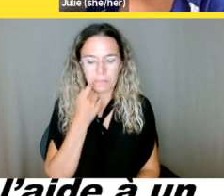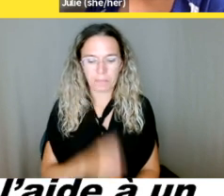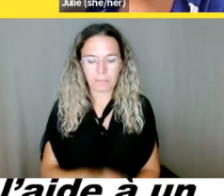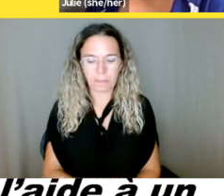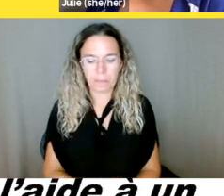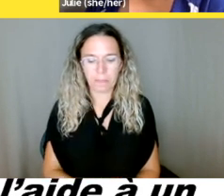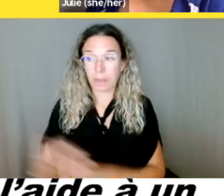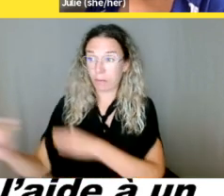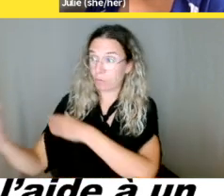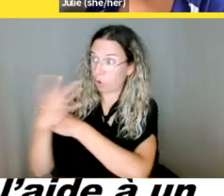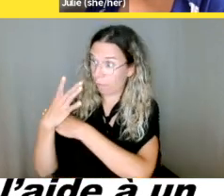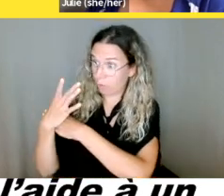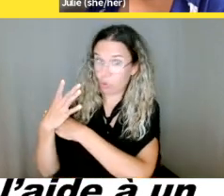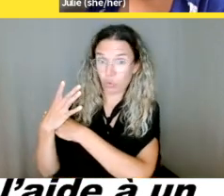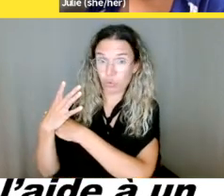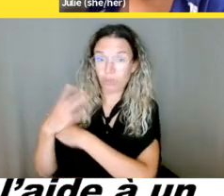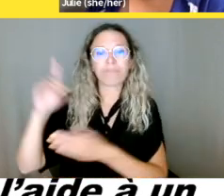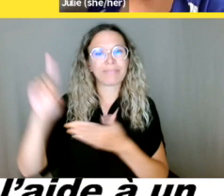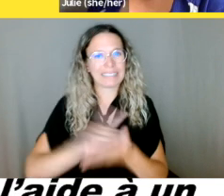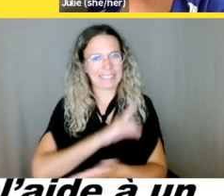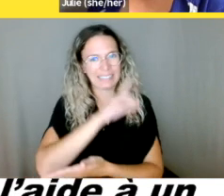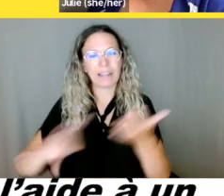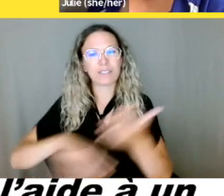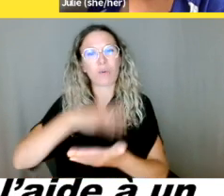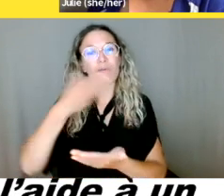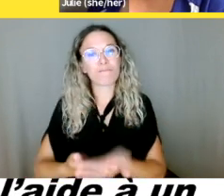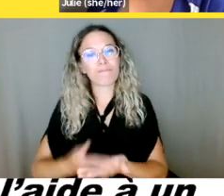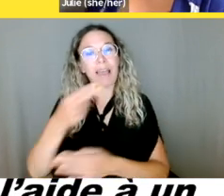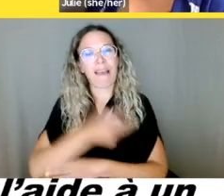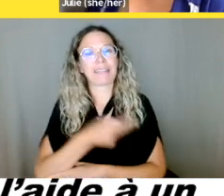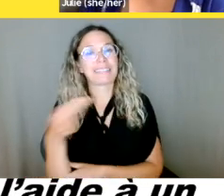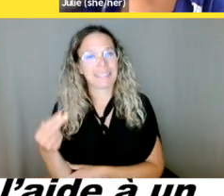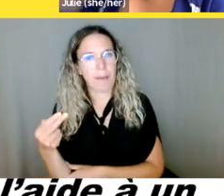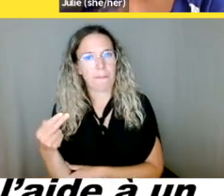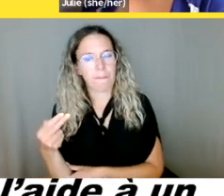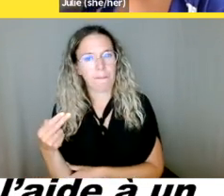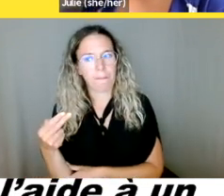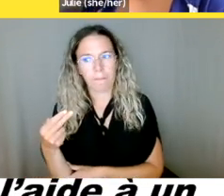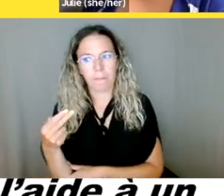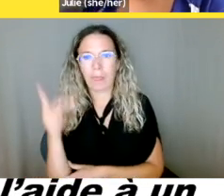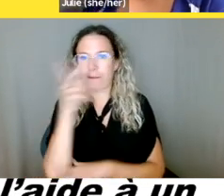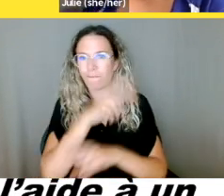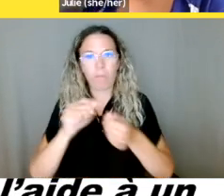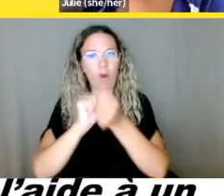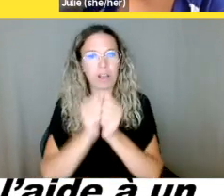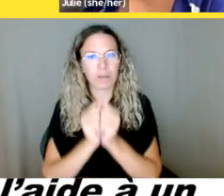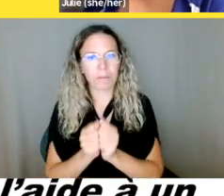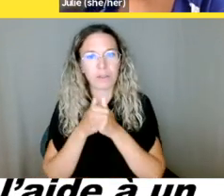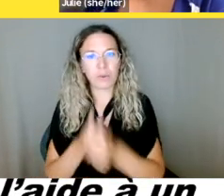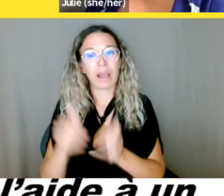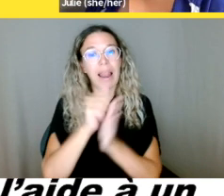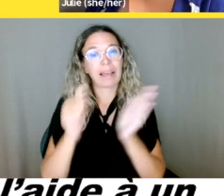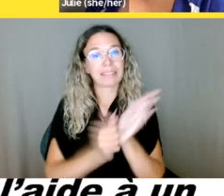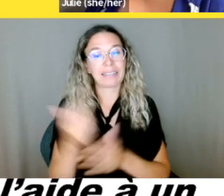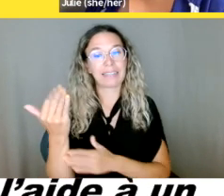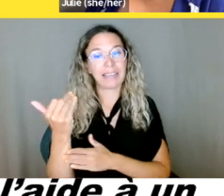recrutement d'accommodement selon l'article 15 de la Charte canadienne des droits et libertés. Ah, voici, l'article 10 de la Charte